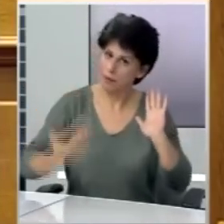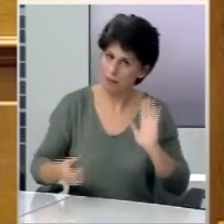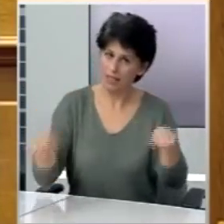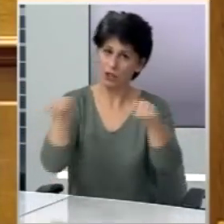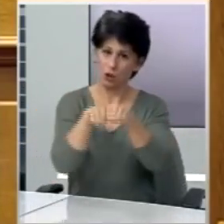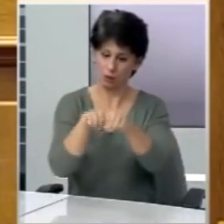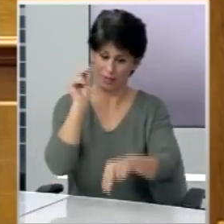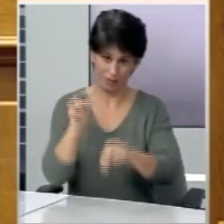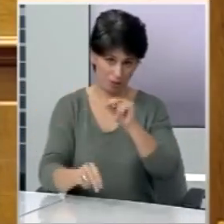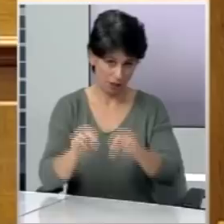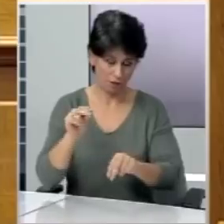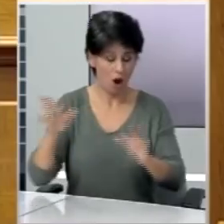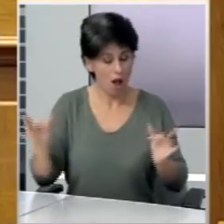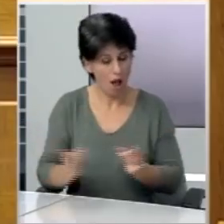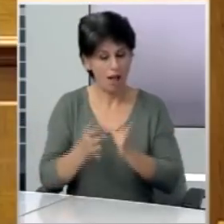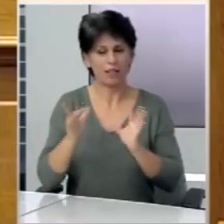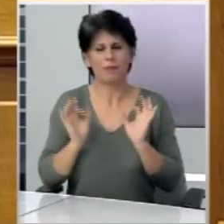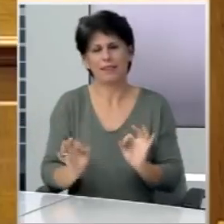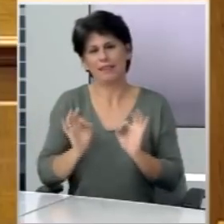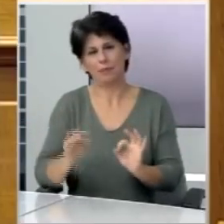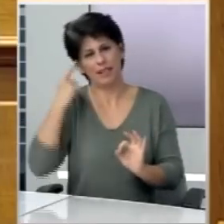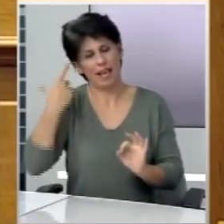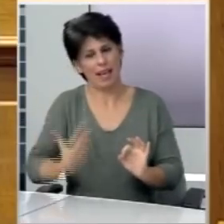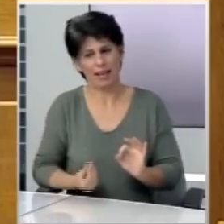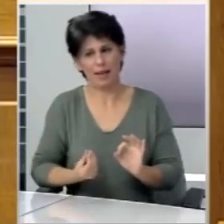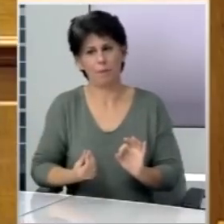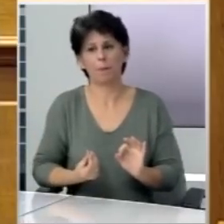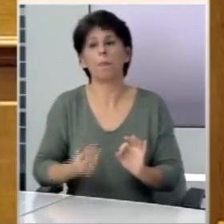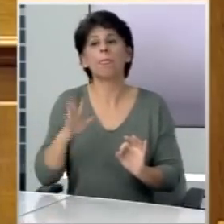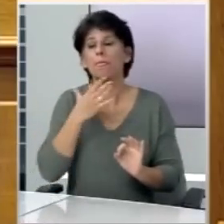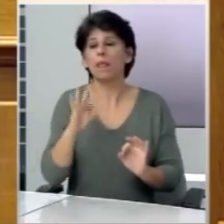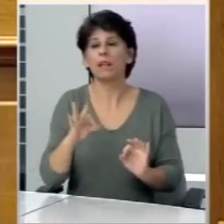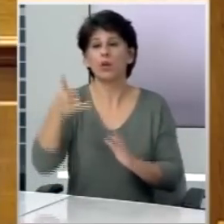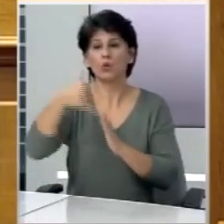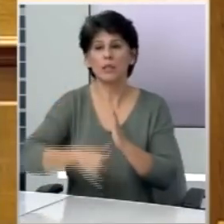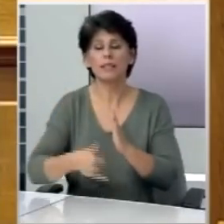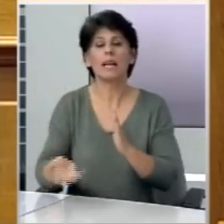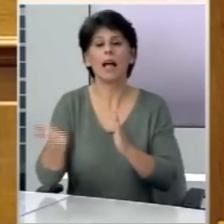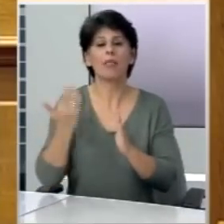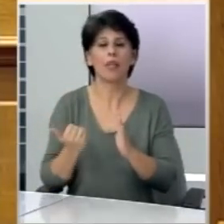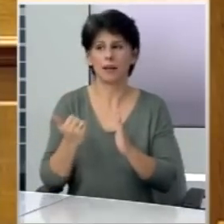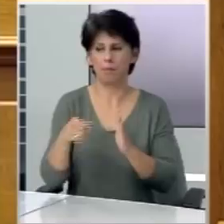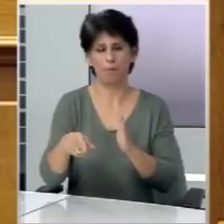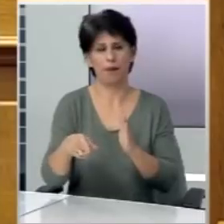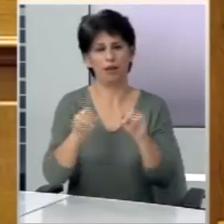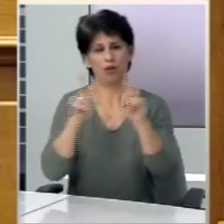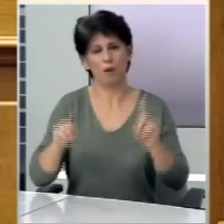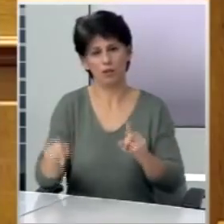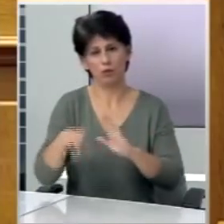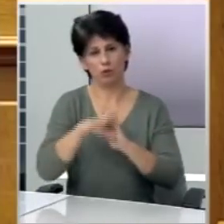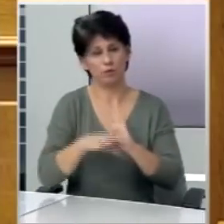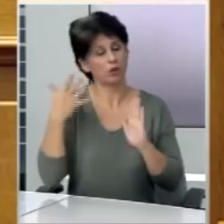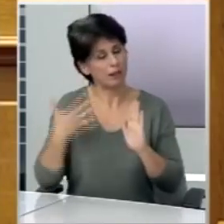ισοτιμία της ψήφου, έστω και με την τυπική της έννοια γιατί ουσιαστικά δεν υπάρχει ούτως ή άλλως το πλαίσιο ενός τέτοιου συστήματος